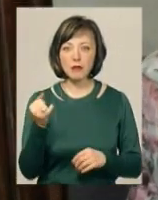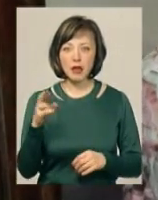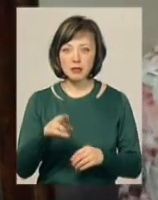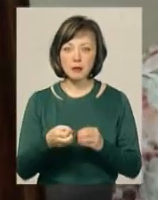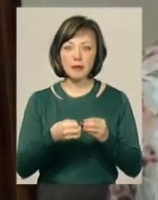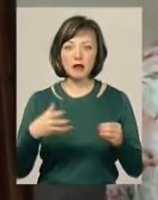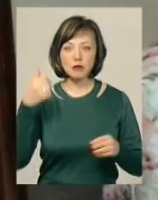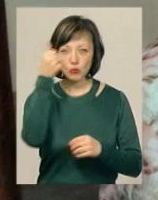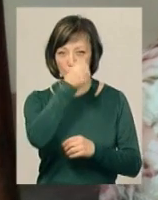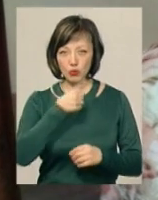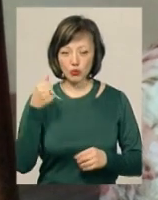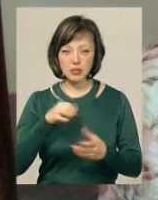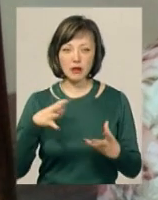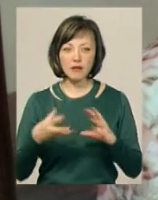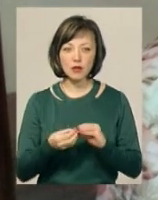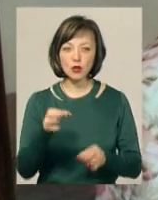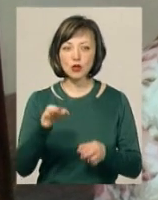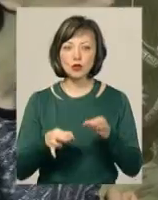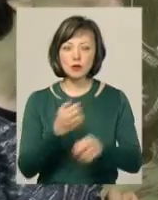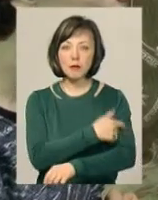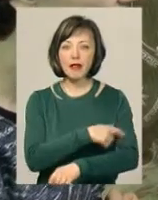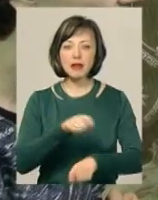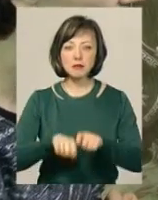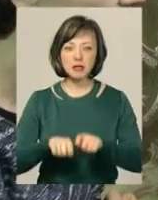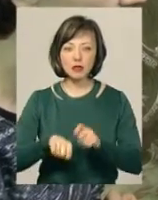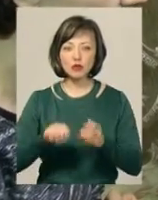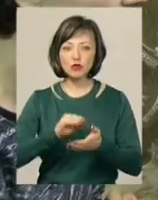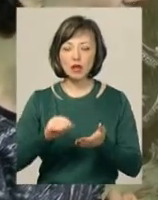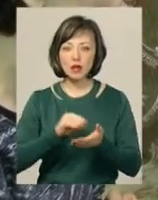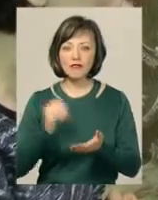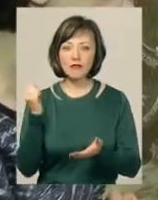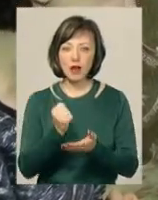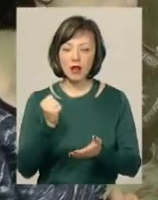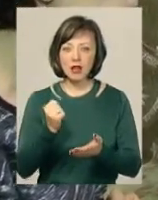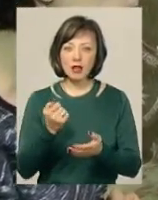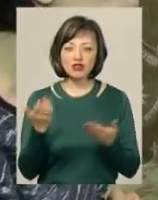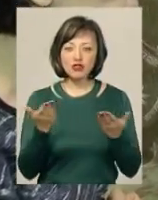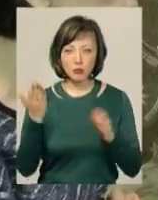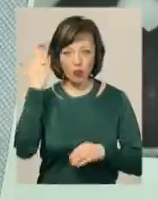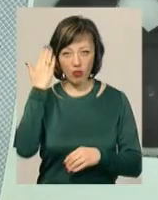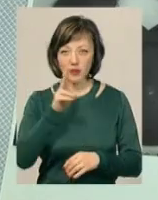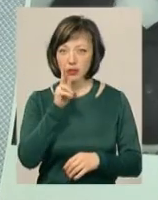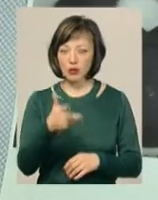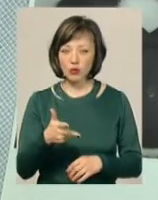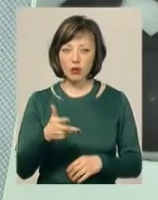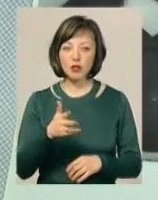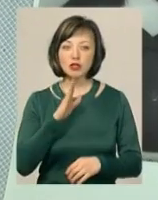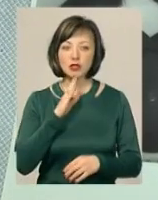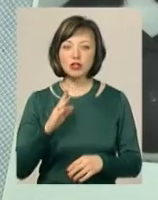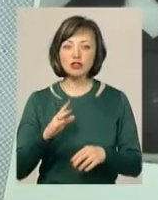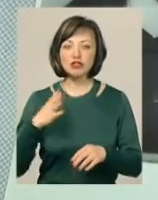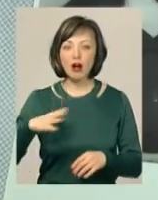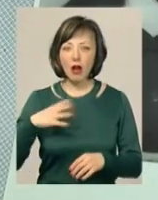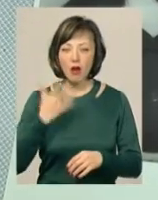2015 року. За висновками суд, медекспертизу журналістку вдарили тупим предметом по голові. Три роки Ганна чекає, коли назвуть